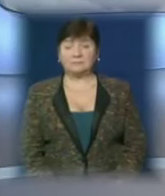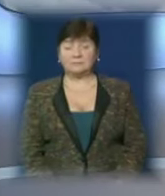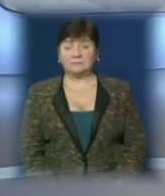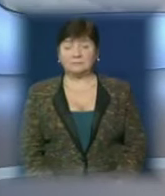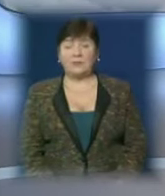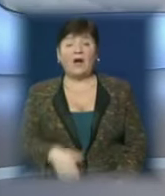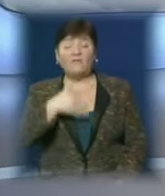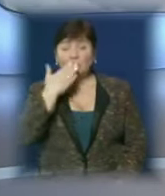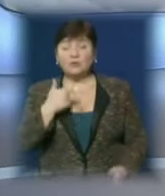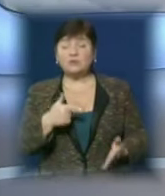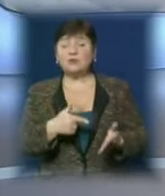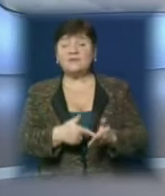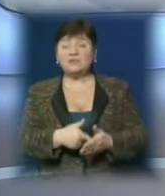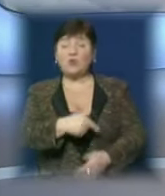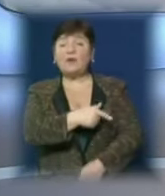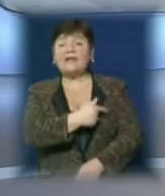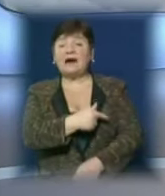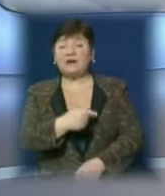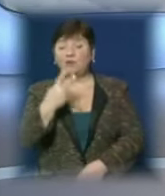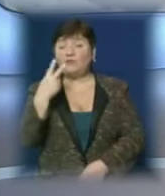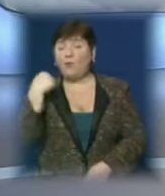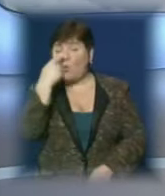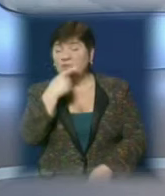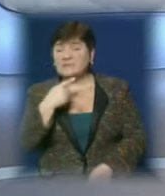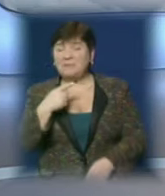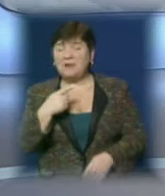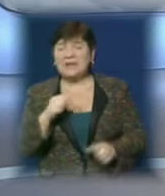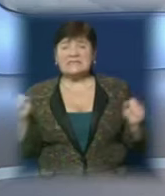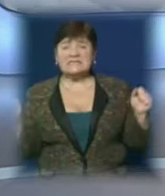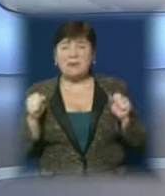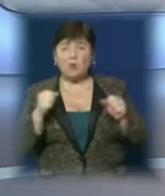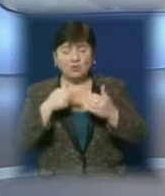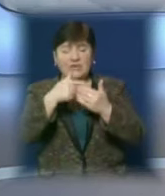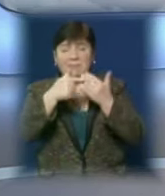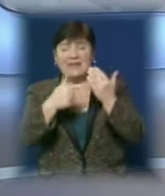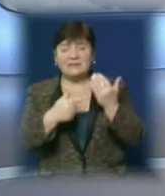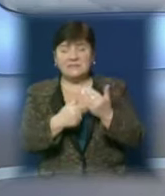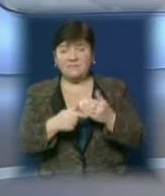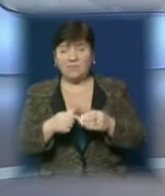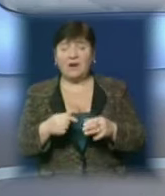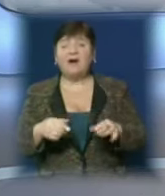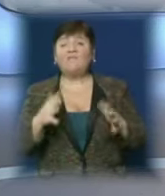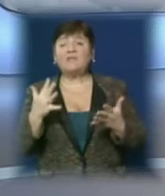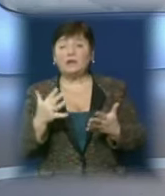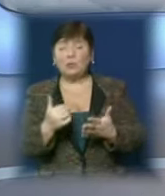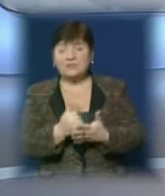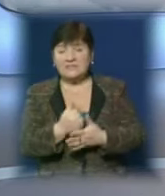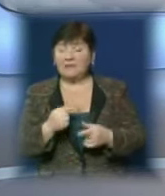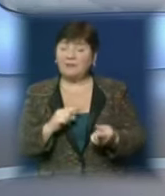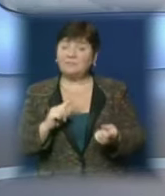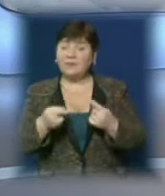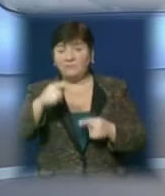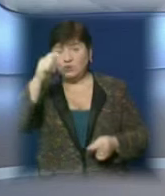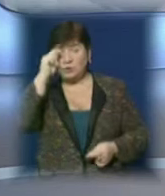В Ужгородську міську лікарню госпіталізували двох осіб із обмороженням кінцівок. Рятувати цих потерпілих вдалося, на відміну від